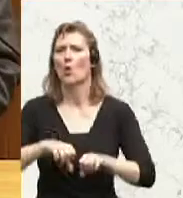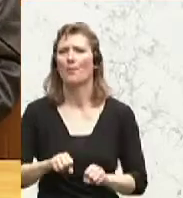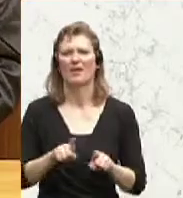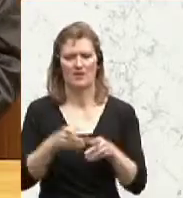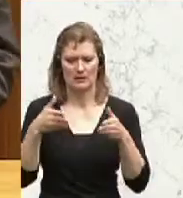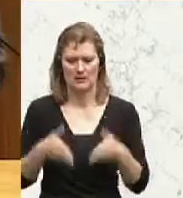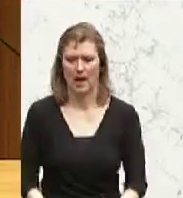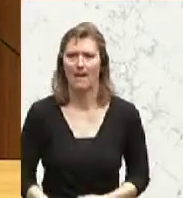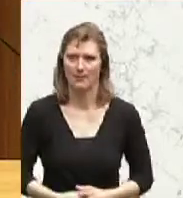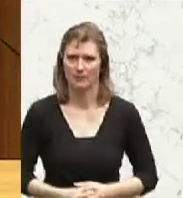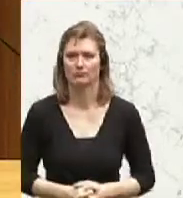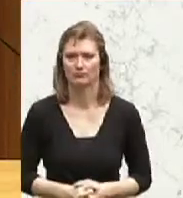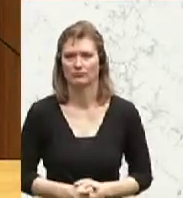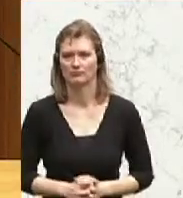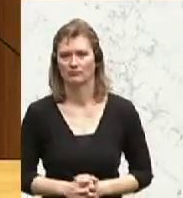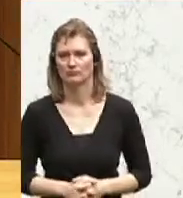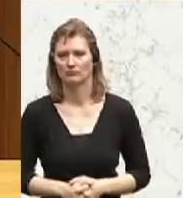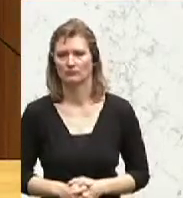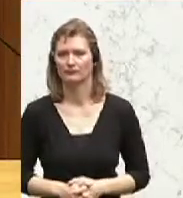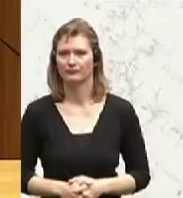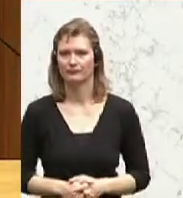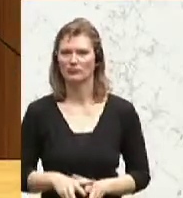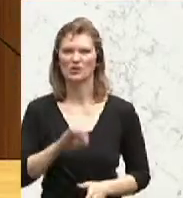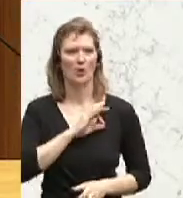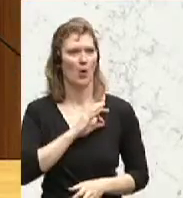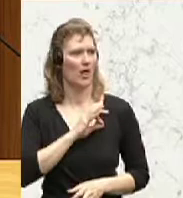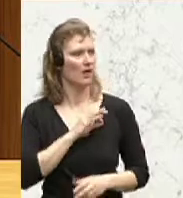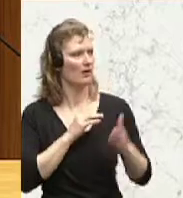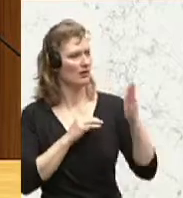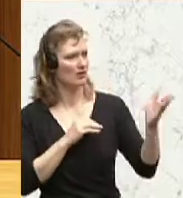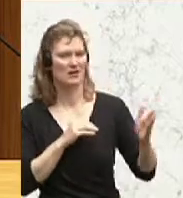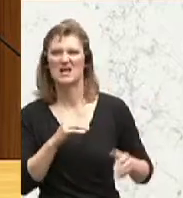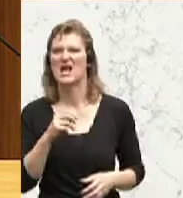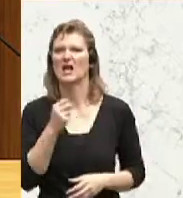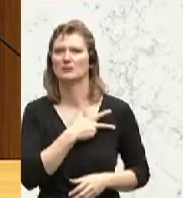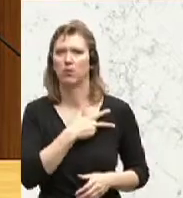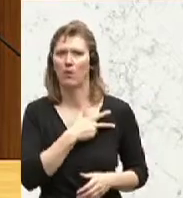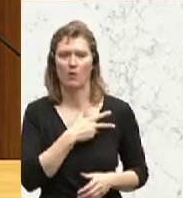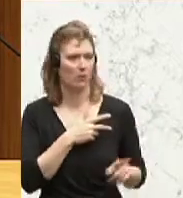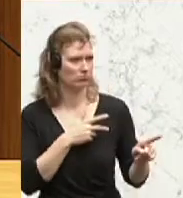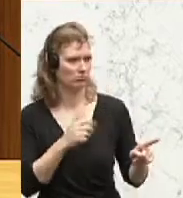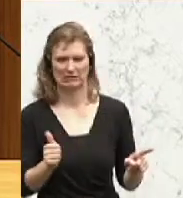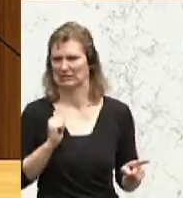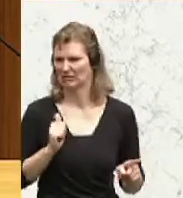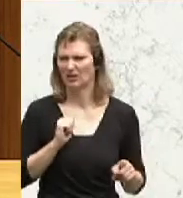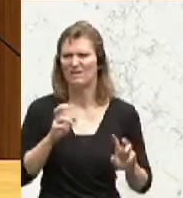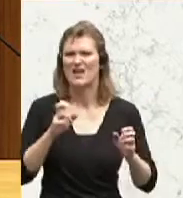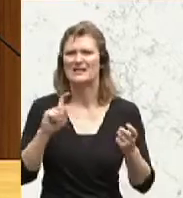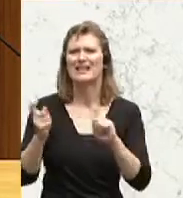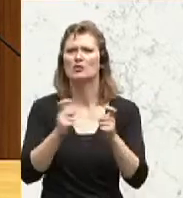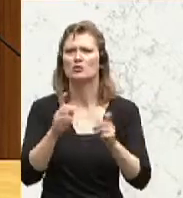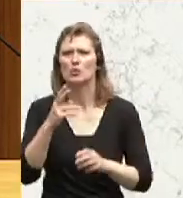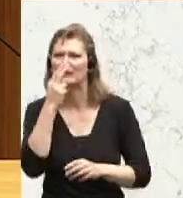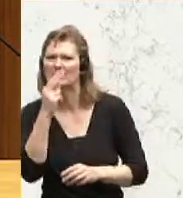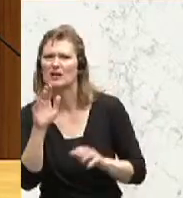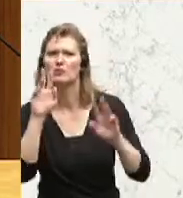haben. Und der Kollege von der SPÖ, ich habe mir gestern eine Fernsehdiskussion angesehen zum Thema Luxuspensionen,